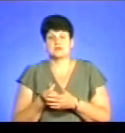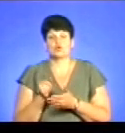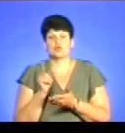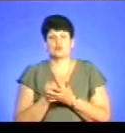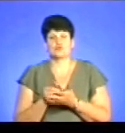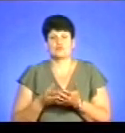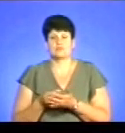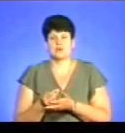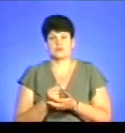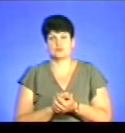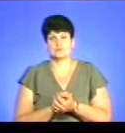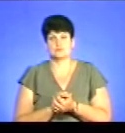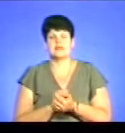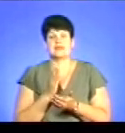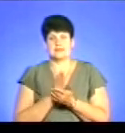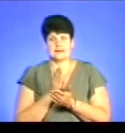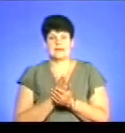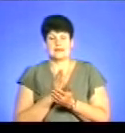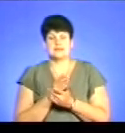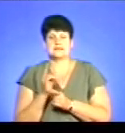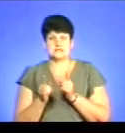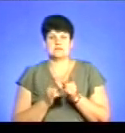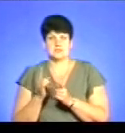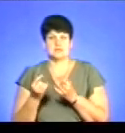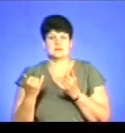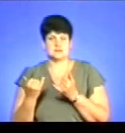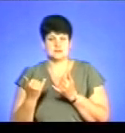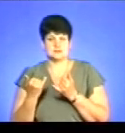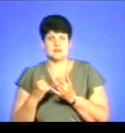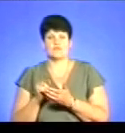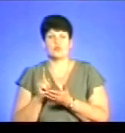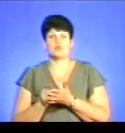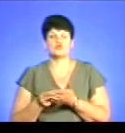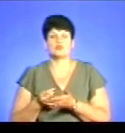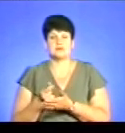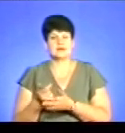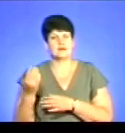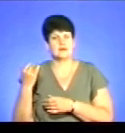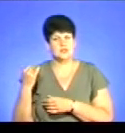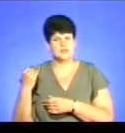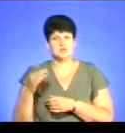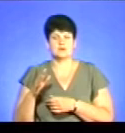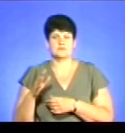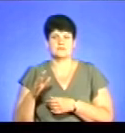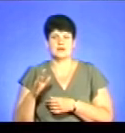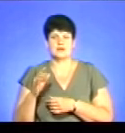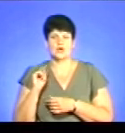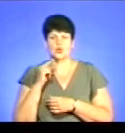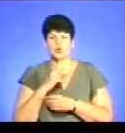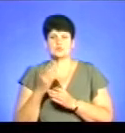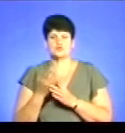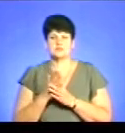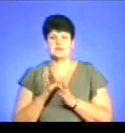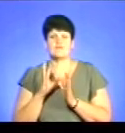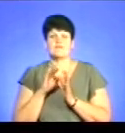'язкову плату? Є зміна до сплати до обов'язкової плати. Раніше економія субсидії